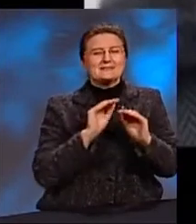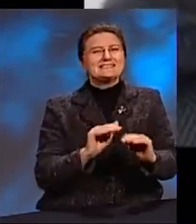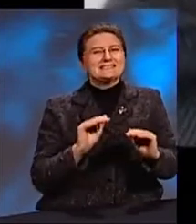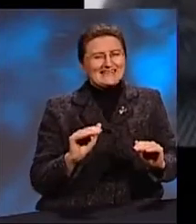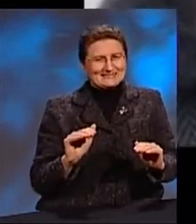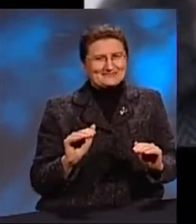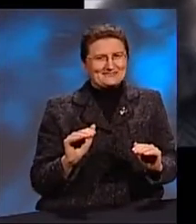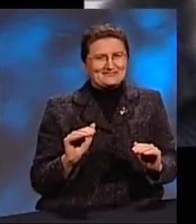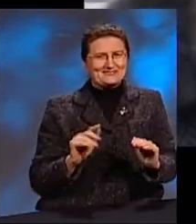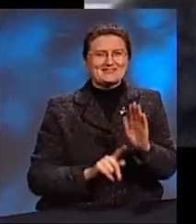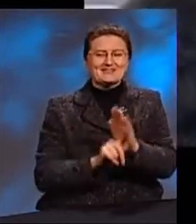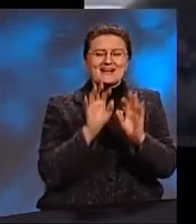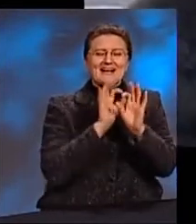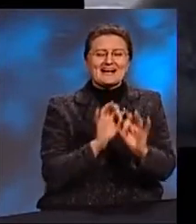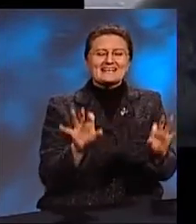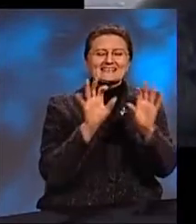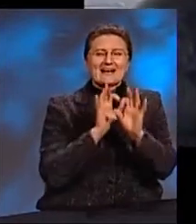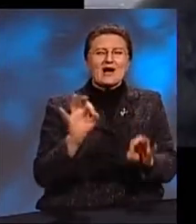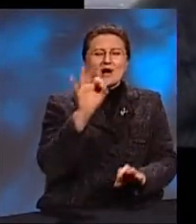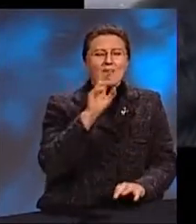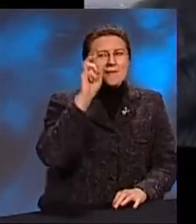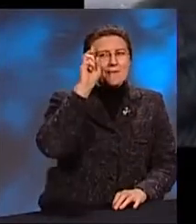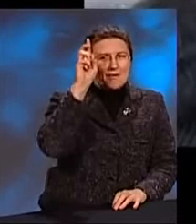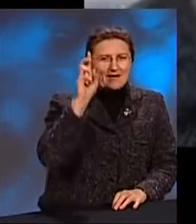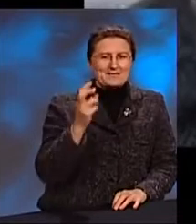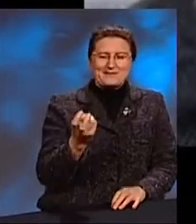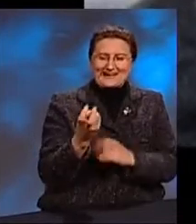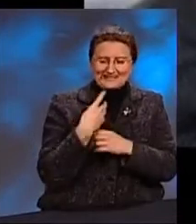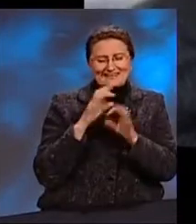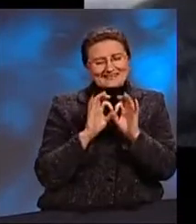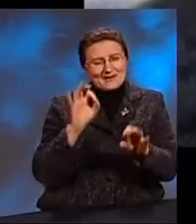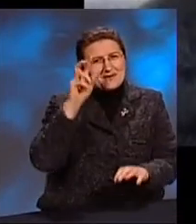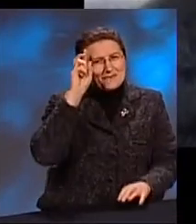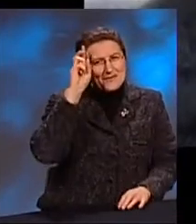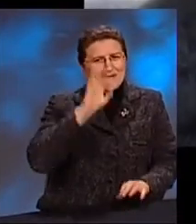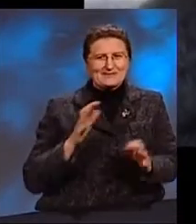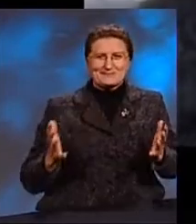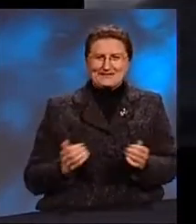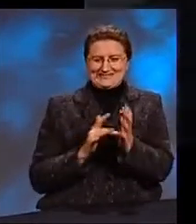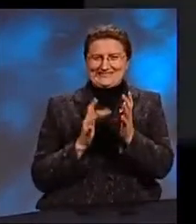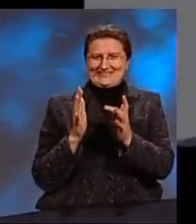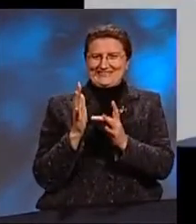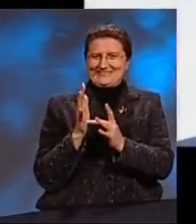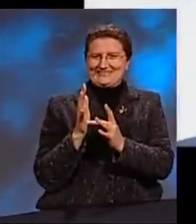Стала рассказывать о Боге Они приходили ко мне Я рассказывала им о Спасителе